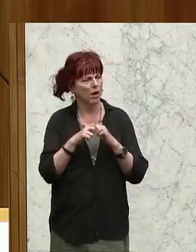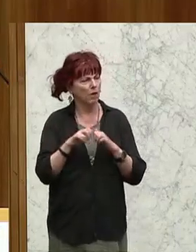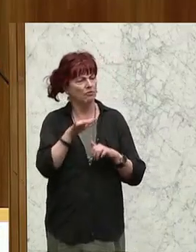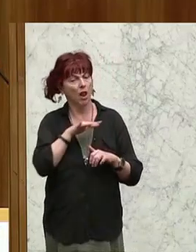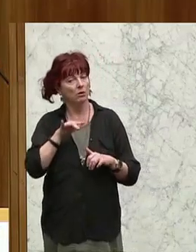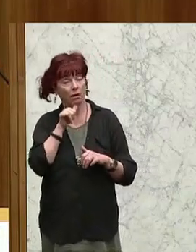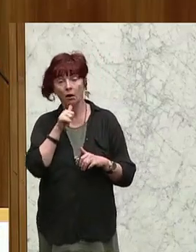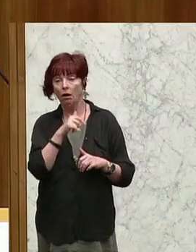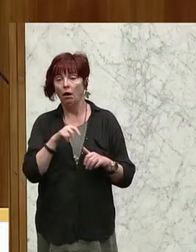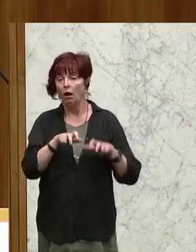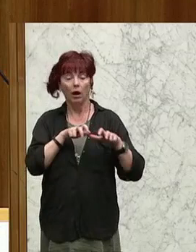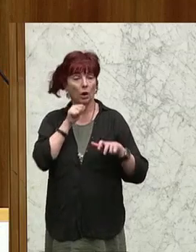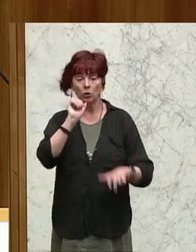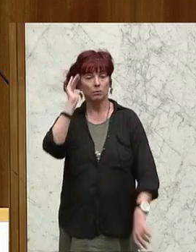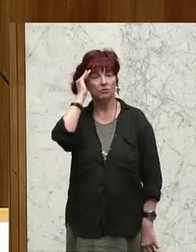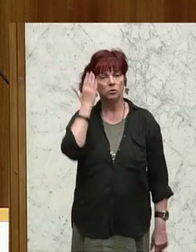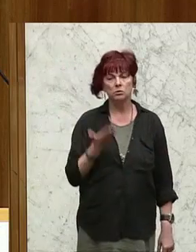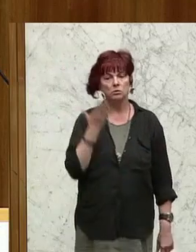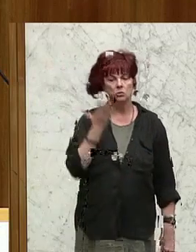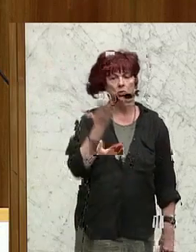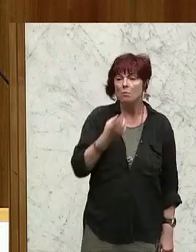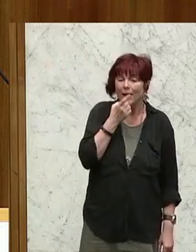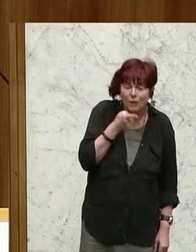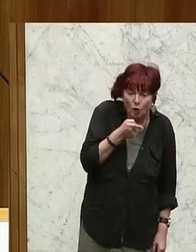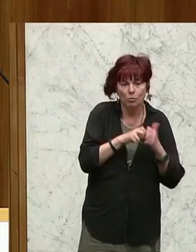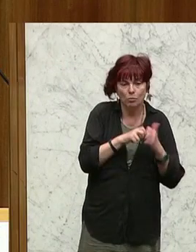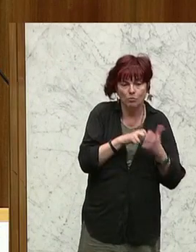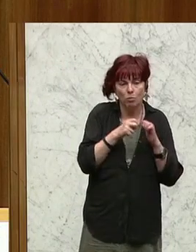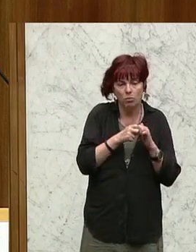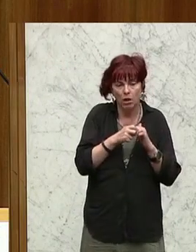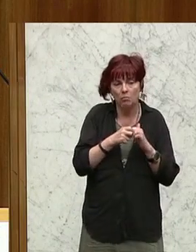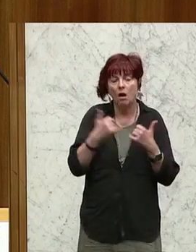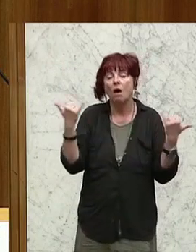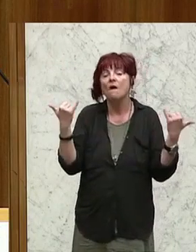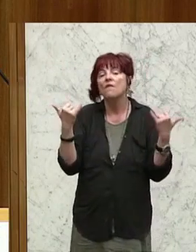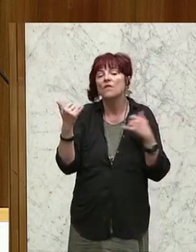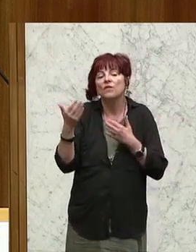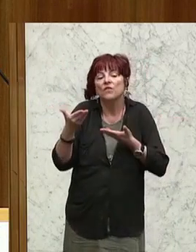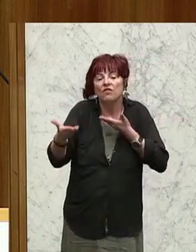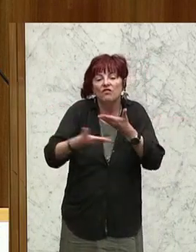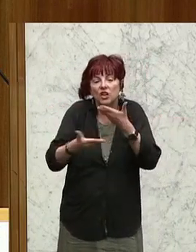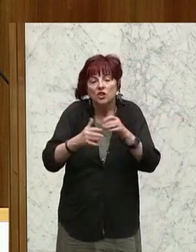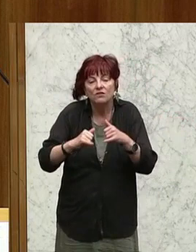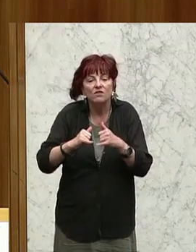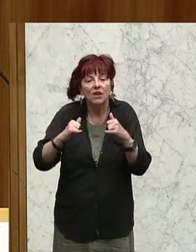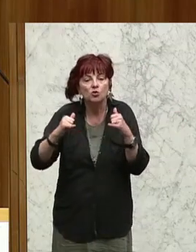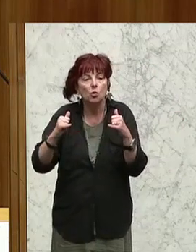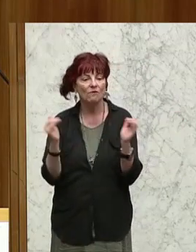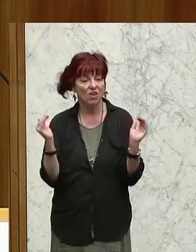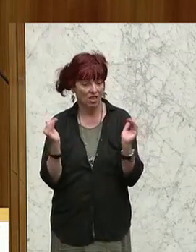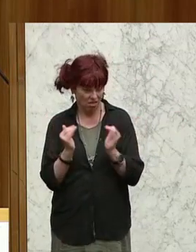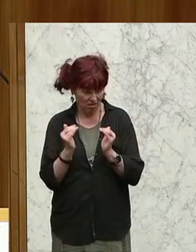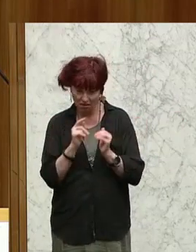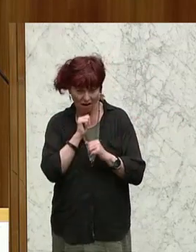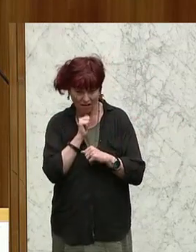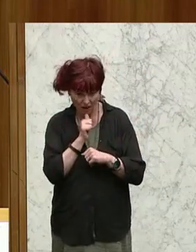vollkommen ausgeblendet. Also wir haben aber genau das Problem, kein Wirtschaftswachstum und extreme Arbeitslosigkeit. Und ich sage